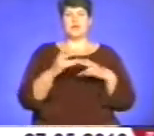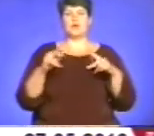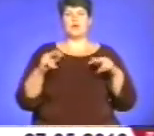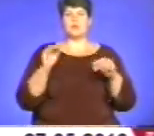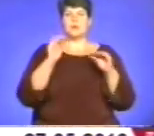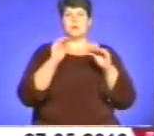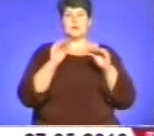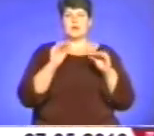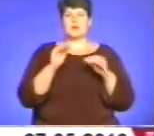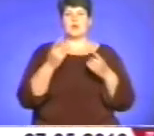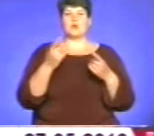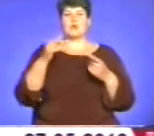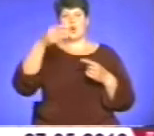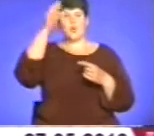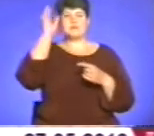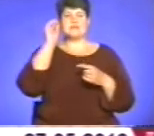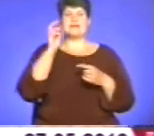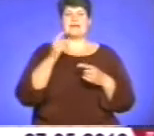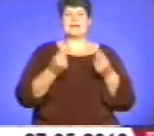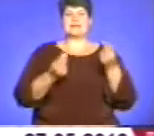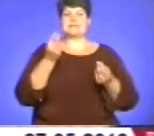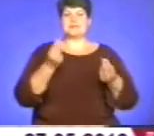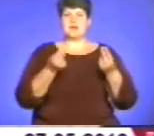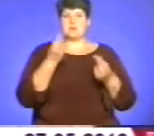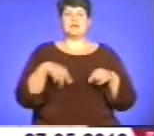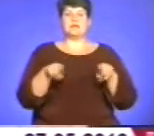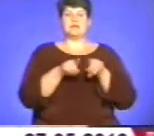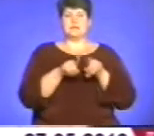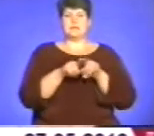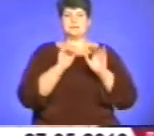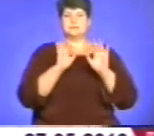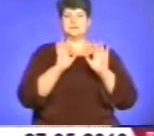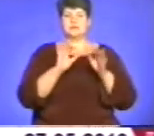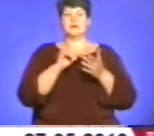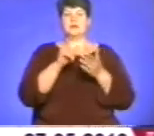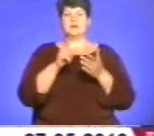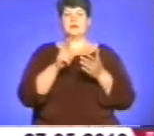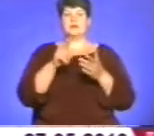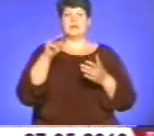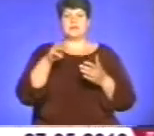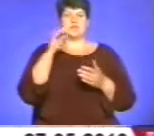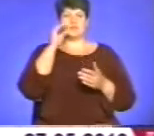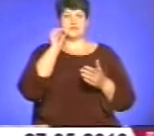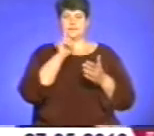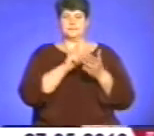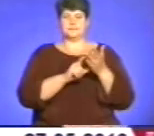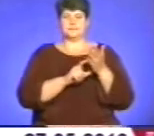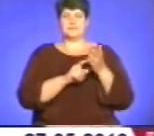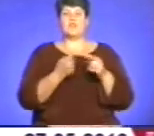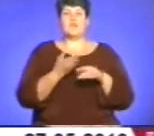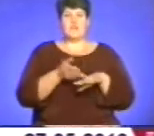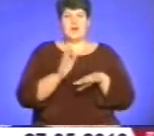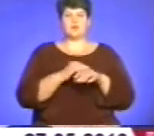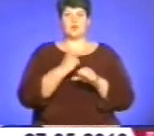композиція «Козацькі забави», власне, теж навієна творами нашого генії Тереса Шевченка. Чи важко